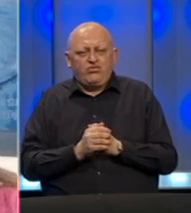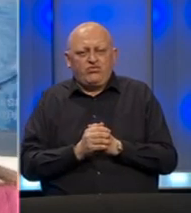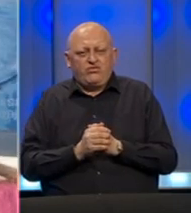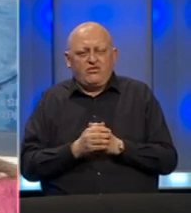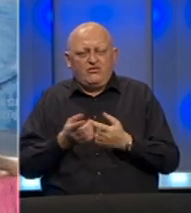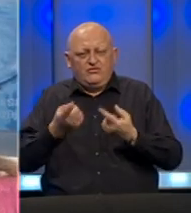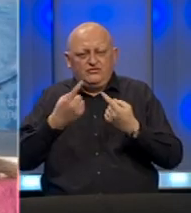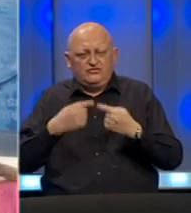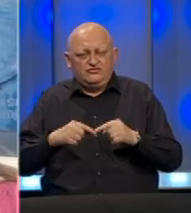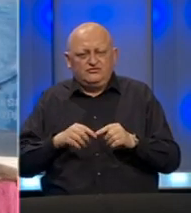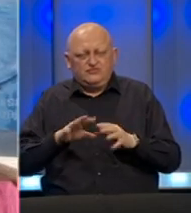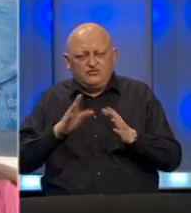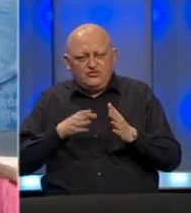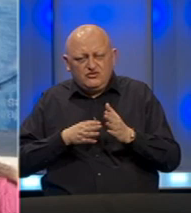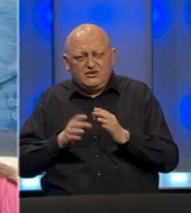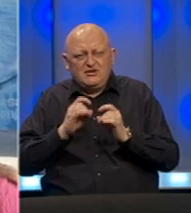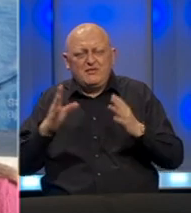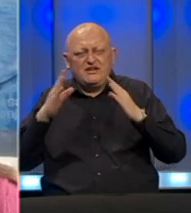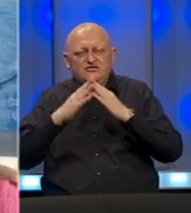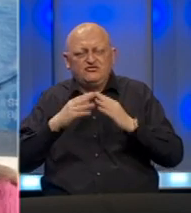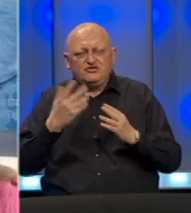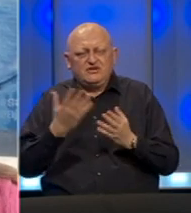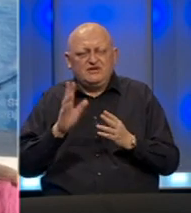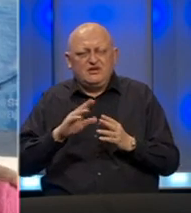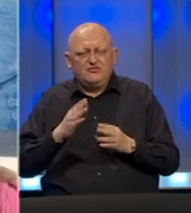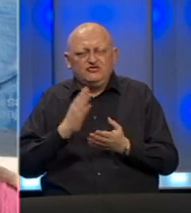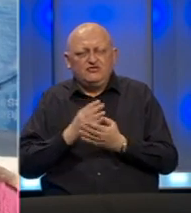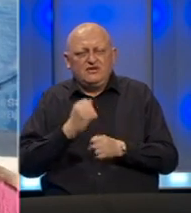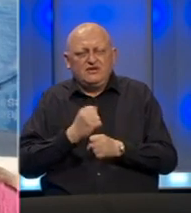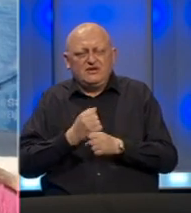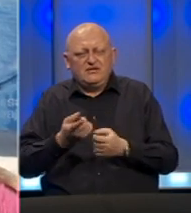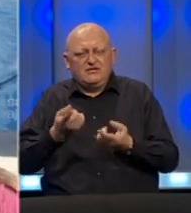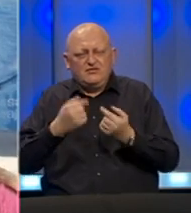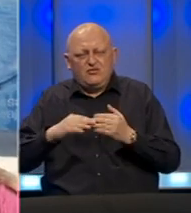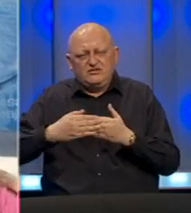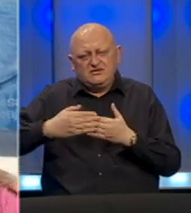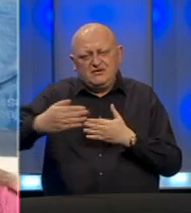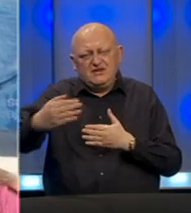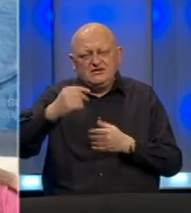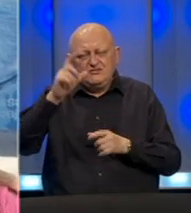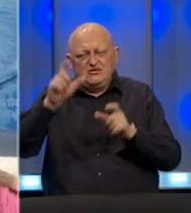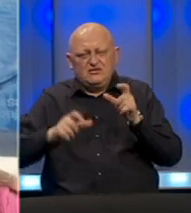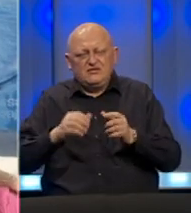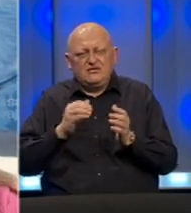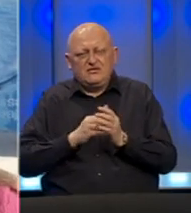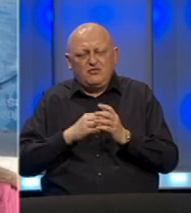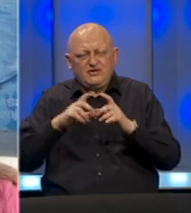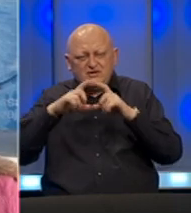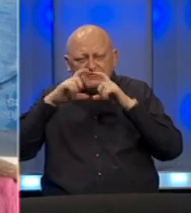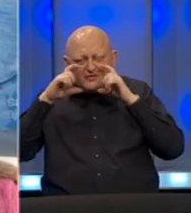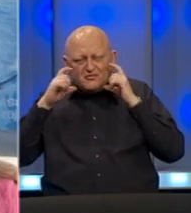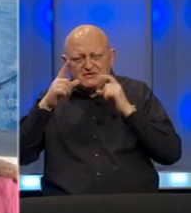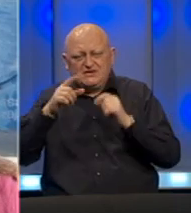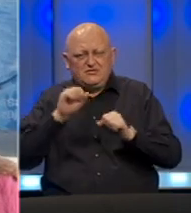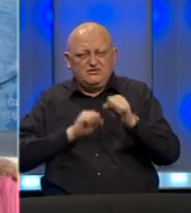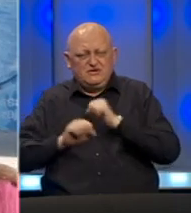Posebno su u skloništima za beskućnike gdje se ne može uvijek napraviti posebna distanca među ljudima potrebne maske da bi se tamo